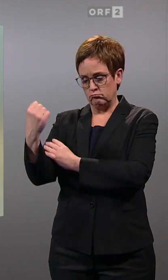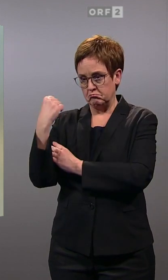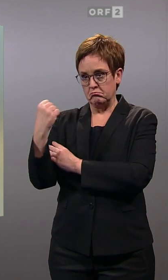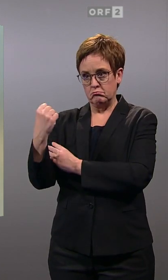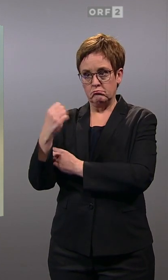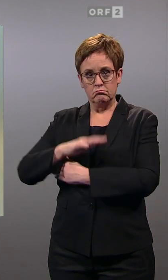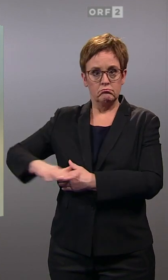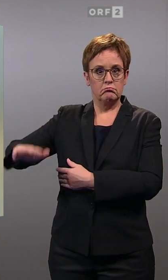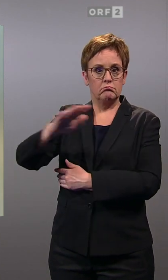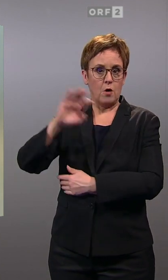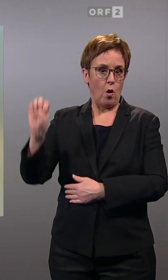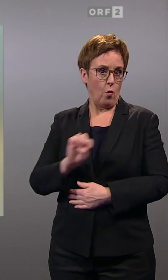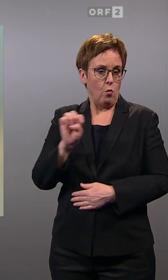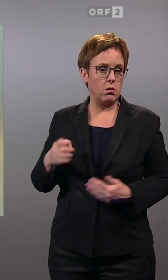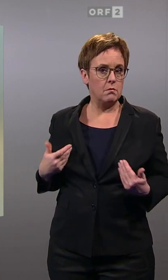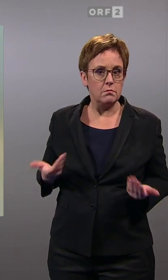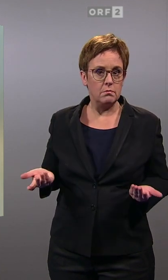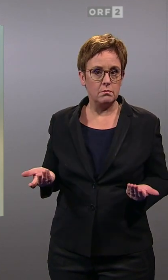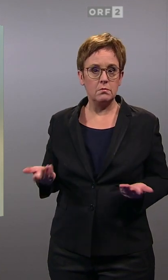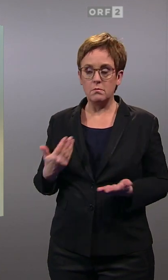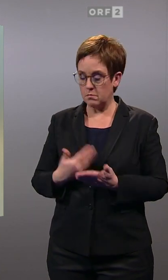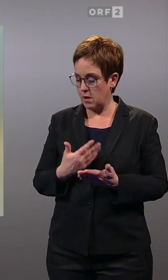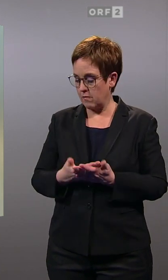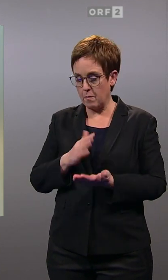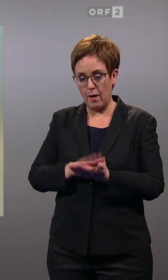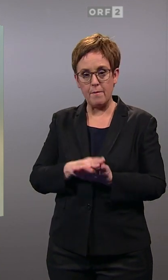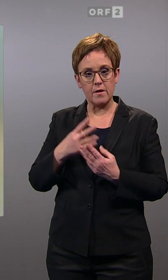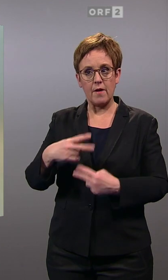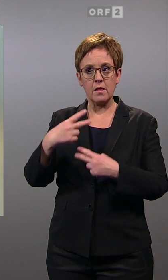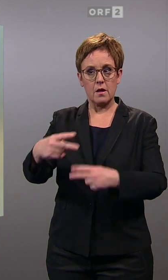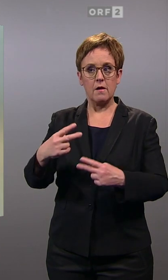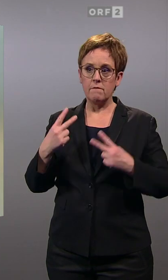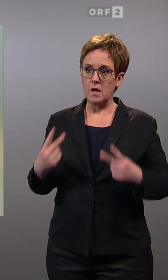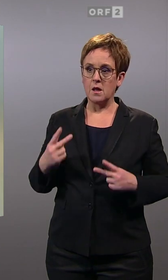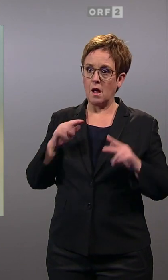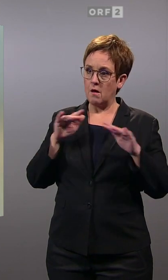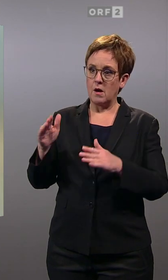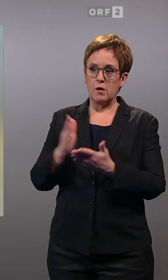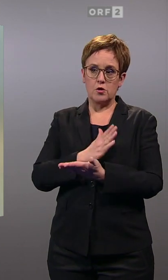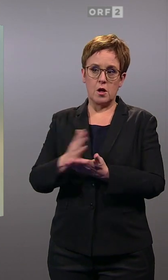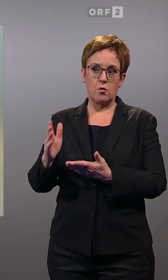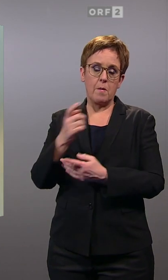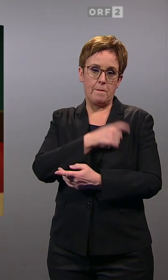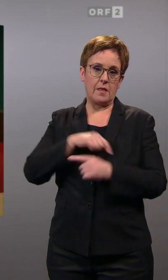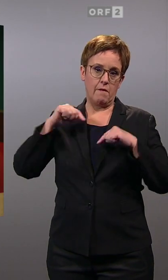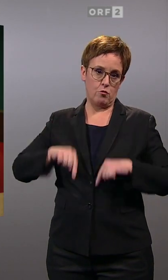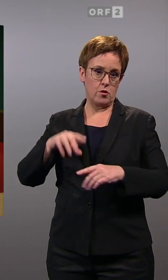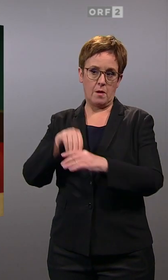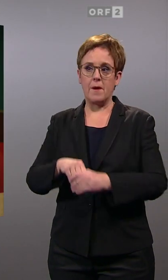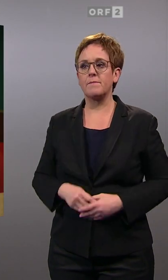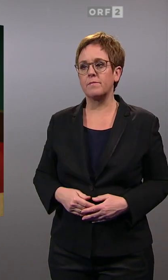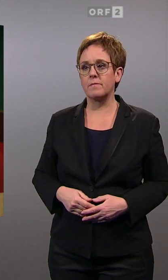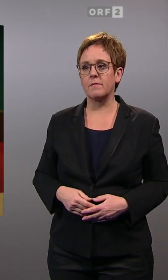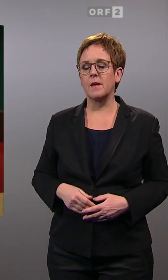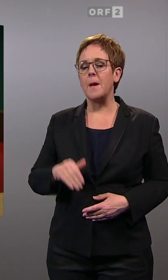in ganz Europa. Deswegen werden wir auch weiterhin ein gewichtiges Wort für Entscheidungen auch im Parteivorstand haben. Sie war